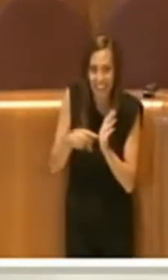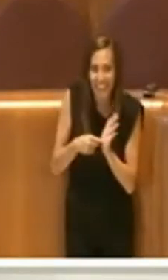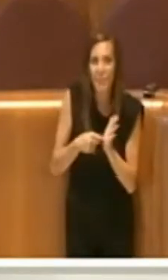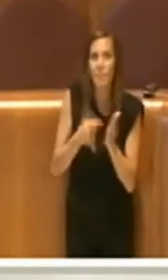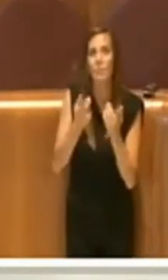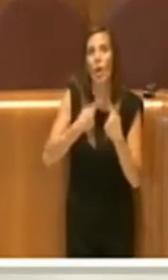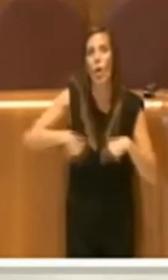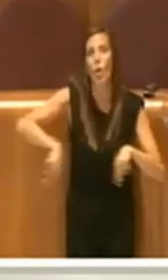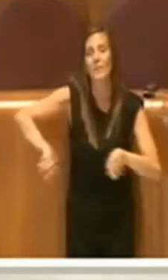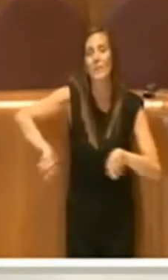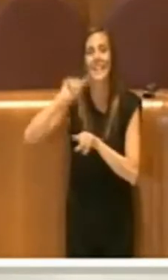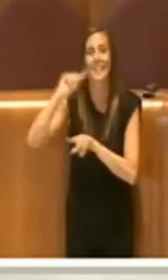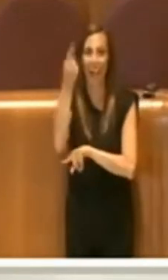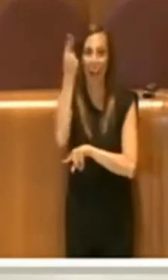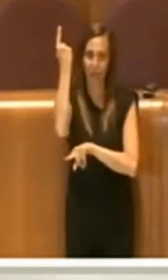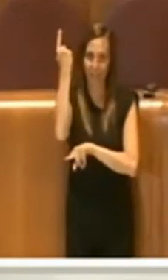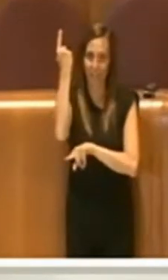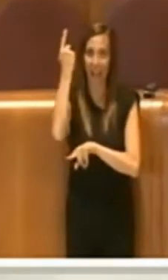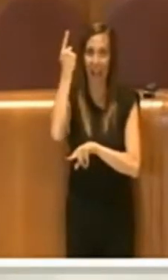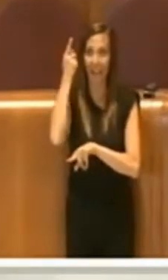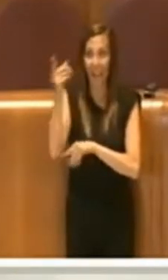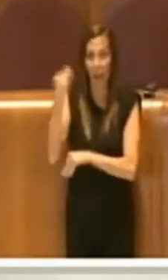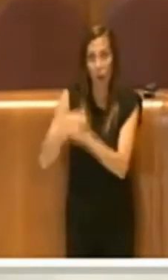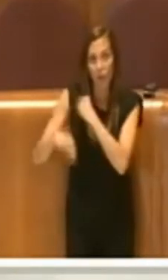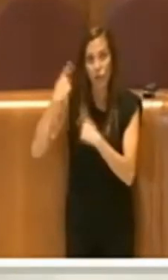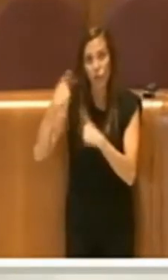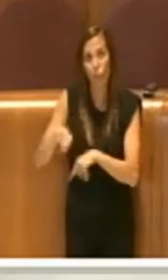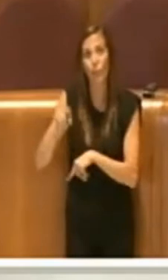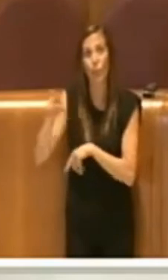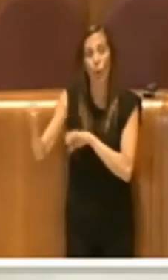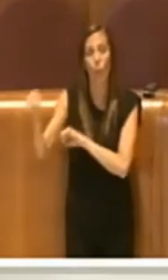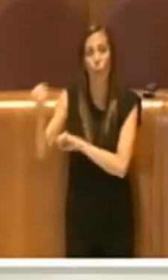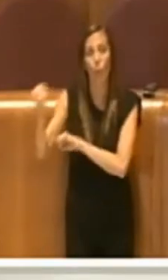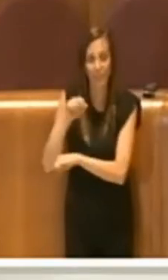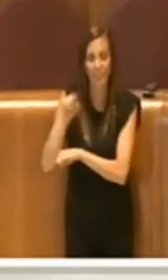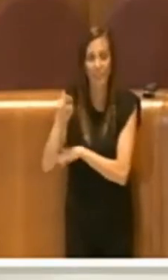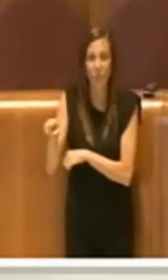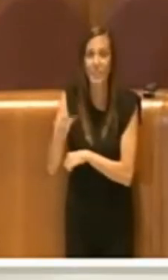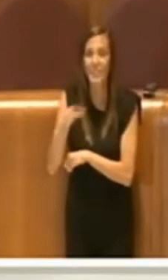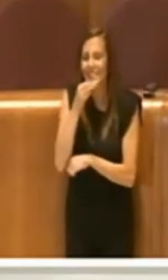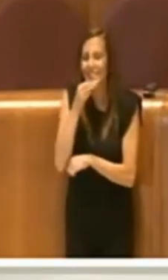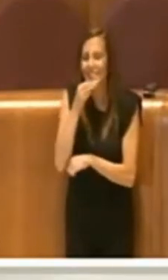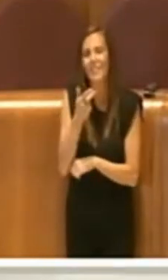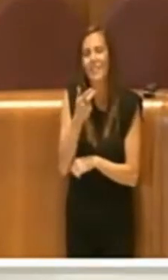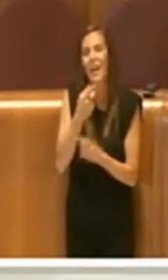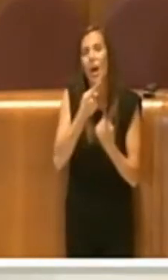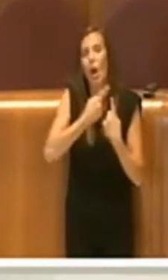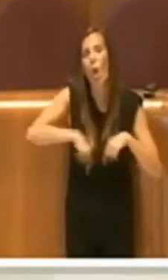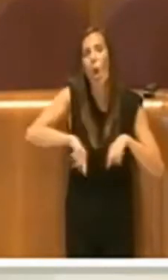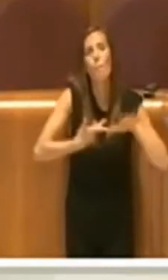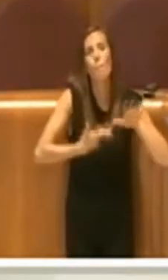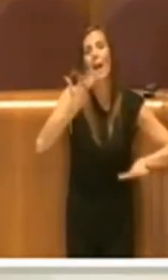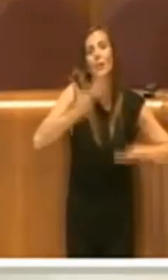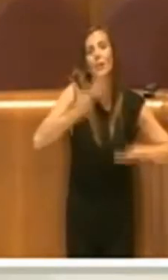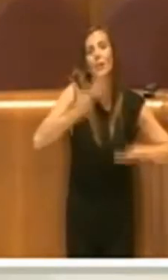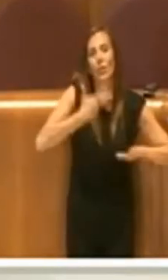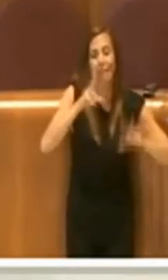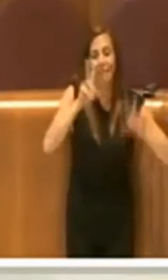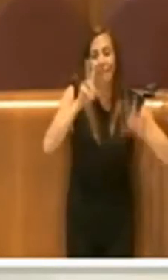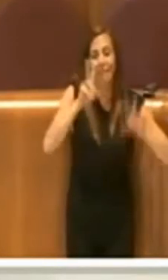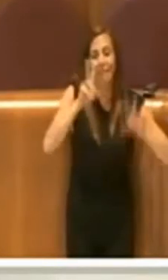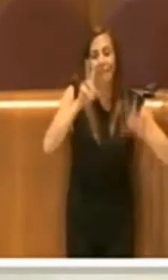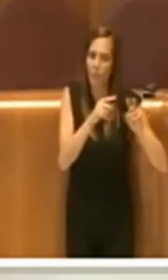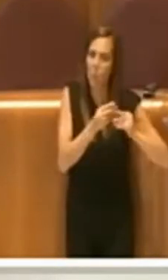i consigli straordinari che sono stati richiesti anche dalle opposizioni, per cui c'è stato un grandissimo interesse da parte della maggioranza su questo tema